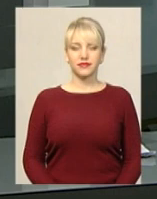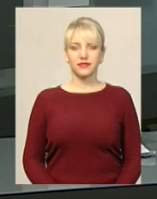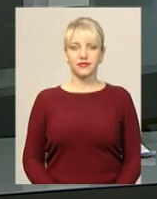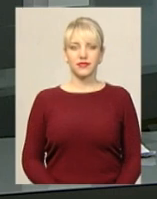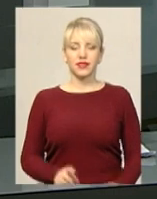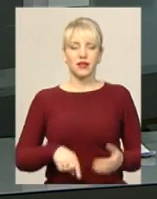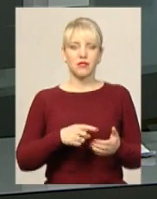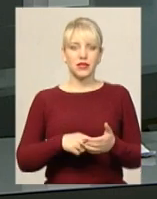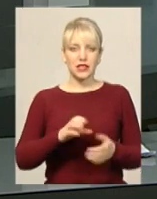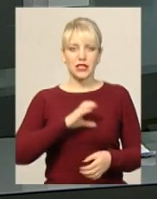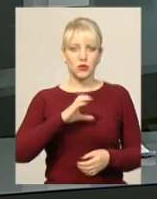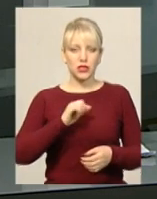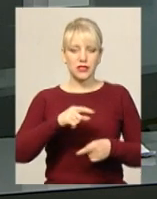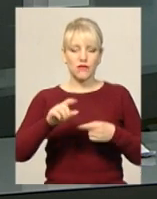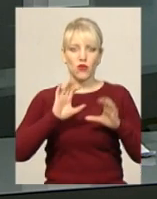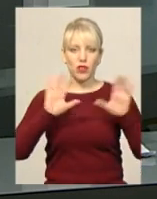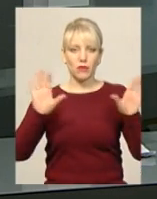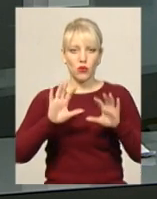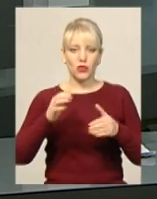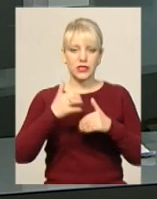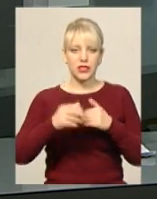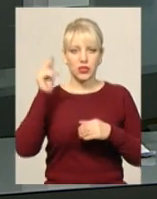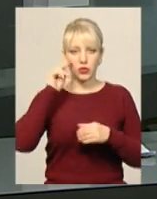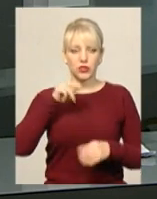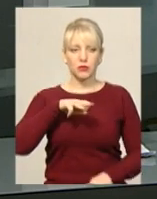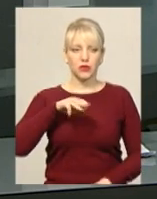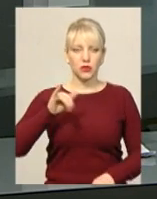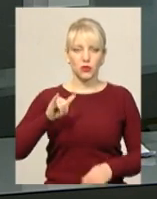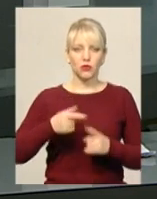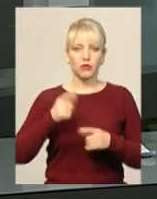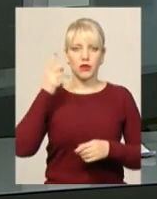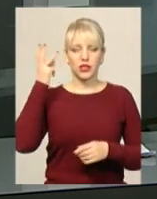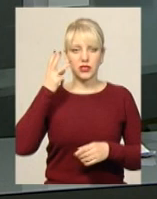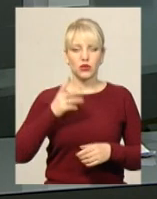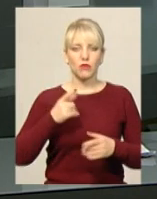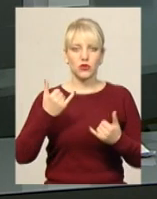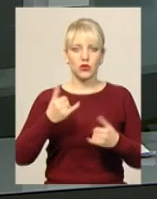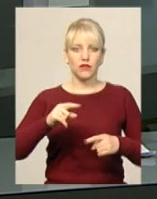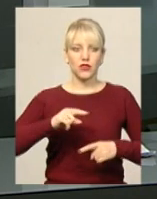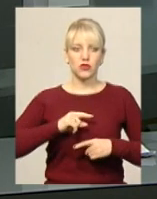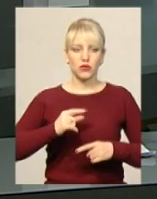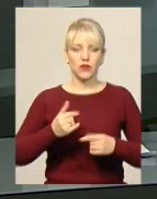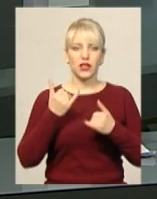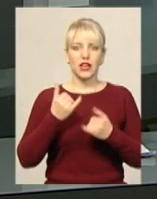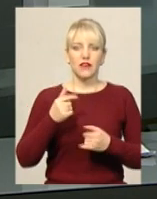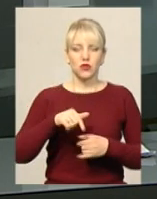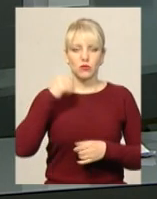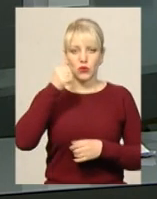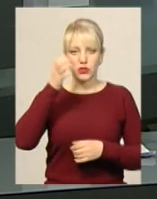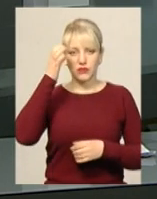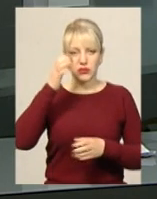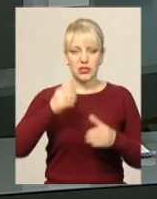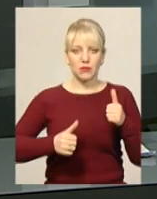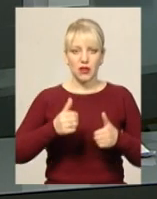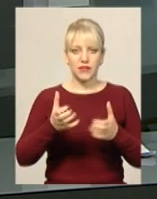Міська Спартакіада з волейболу серед учнів системи професійно-технічної освіти Хмельницького сьогодні фінішувала. Цього року в освітянських змаганнях взяли